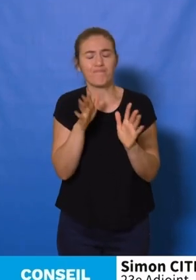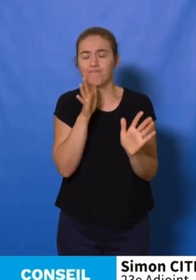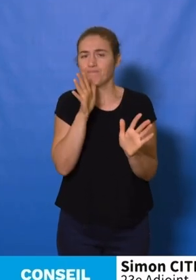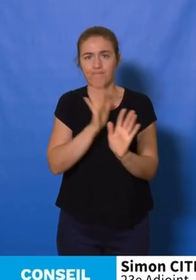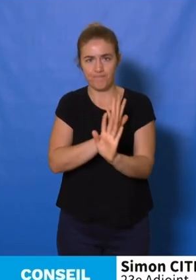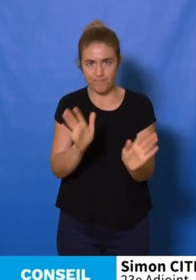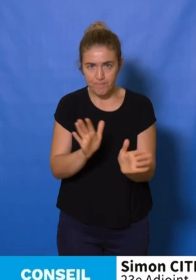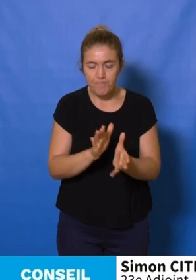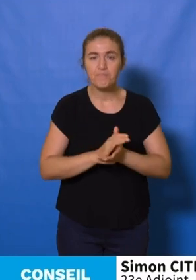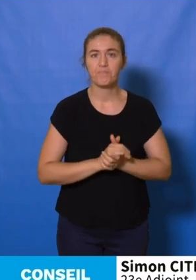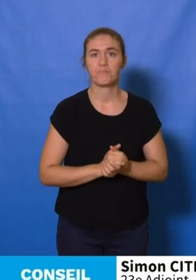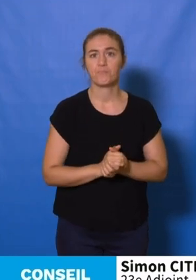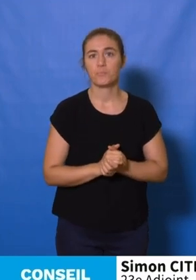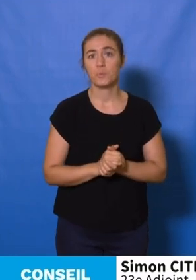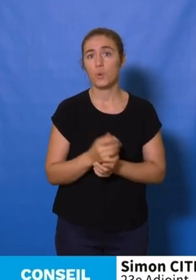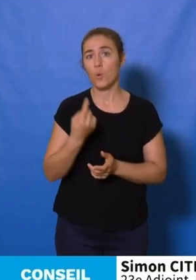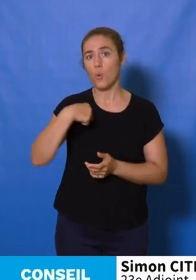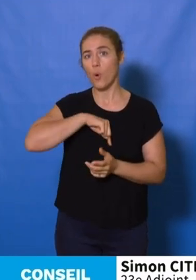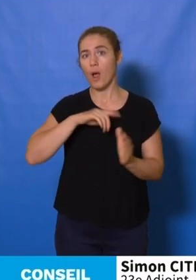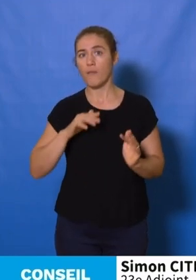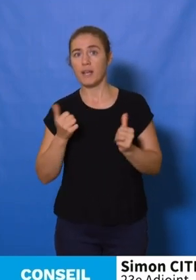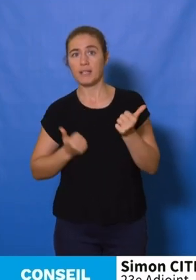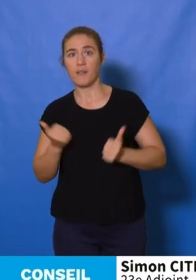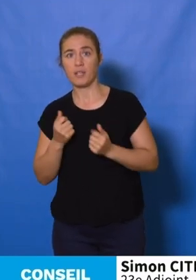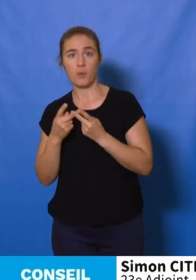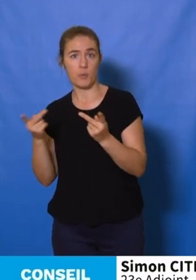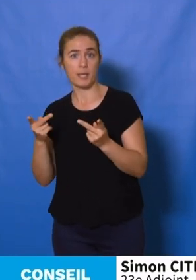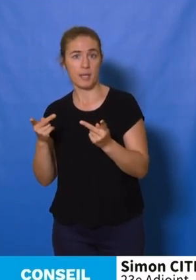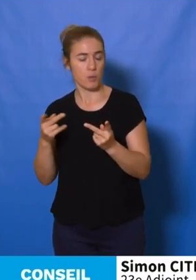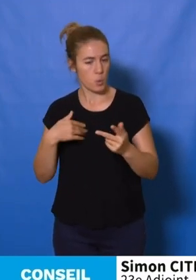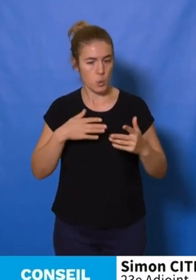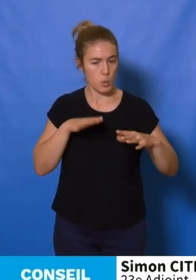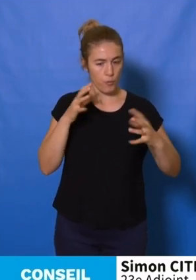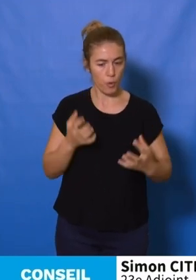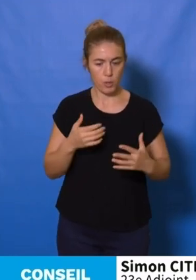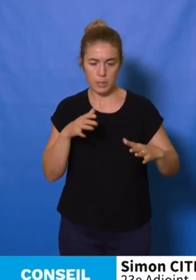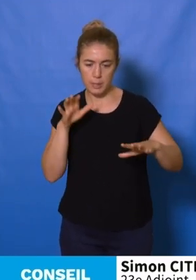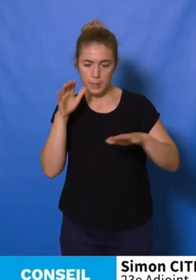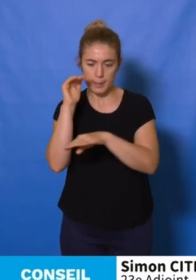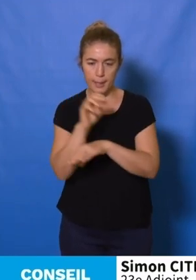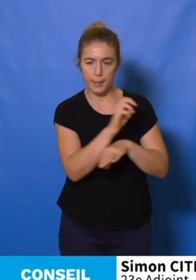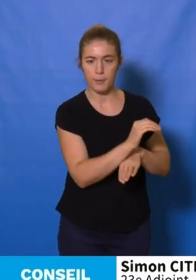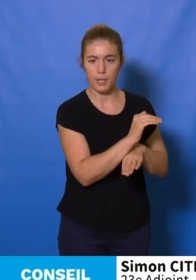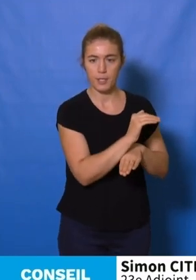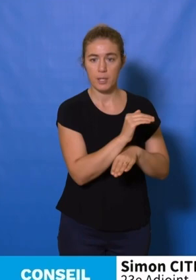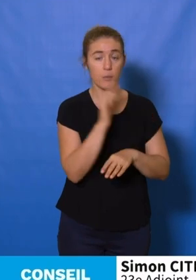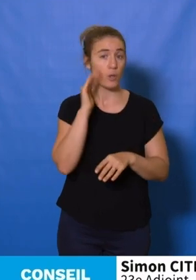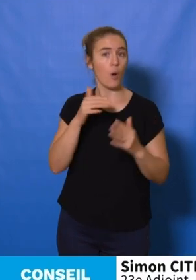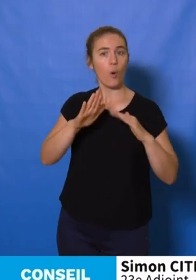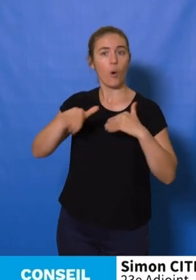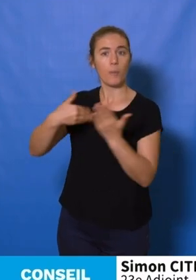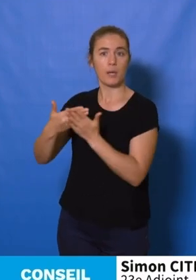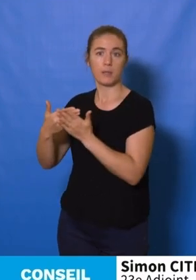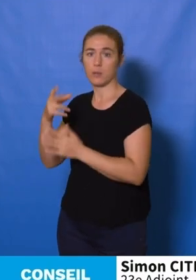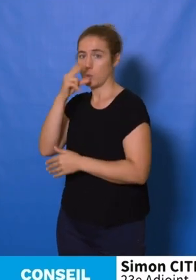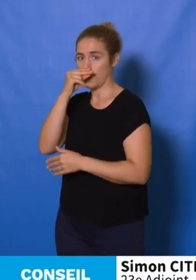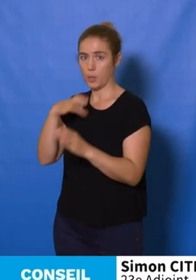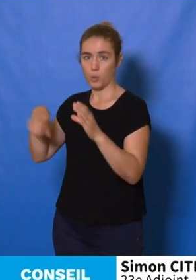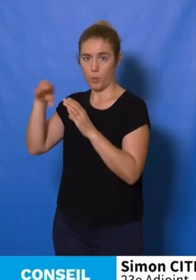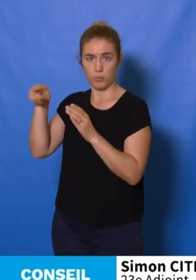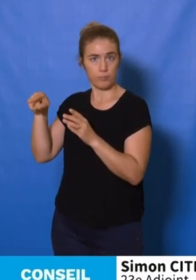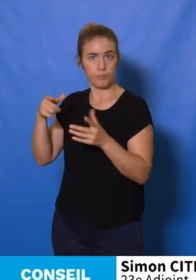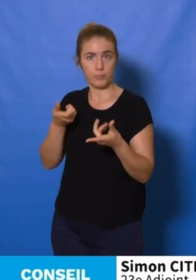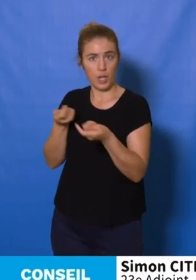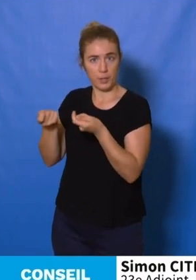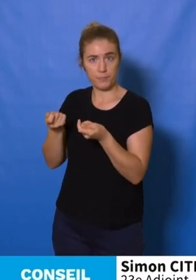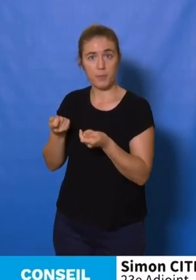Parce que nous sommes le rempart des services publics, la ville, la métropole et le département assurent cette présence. Depuis des années, les